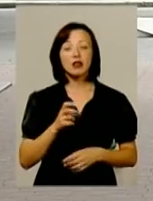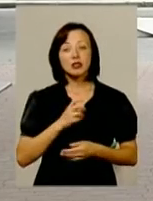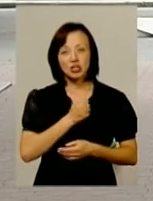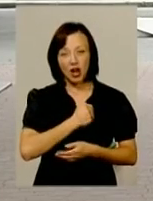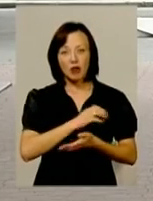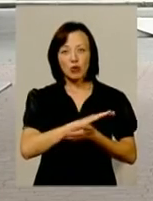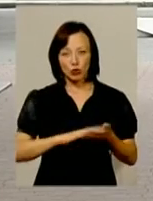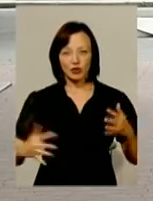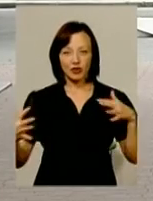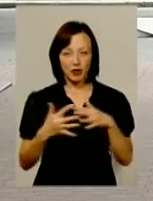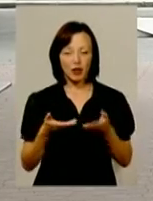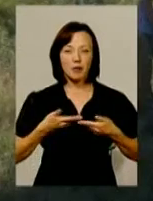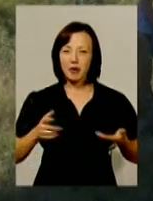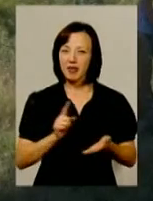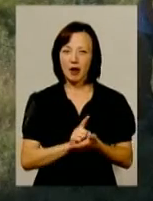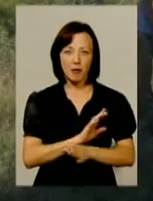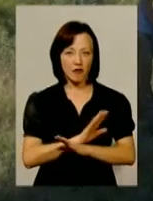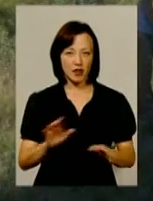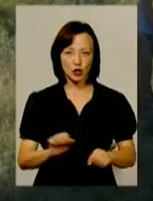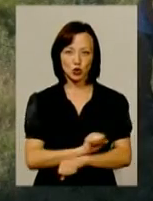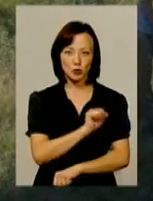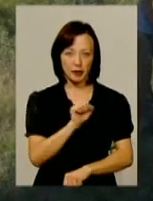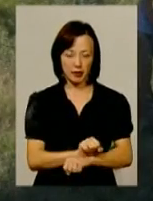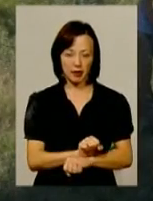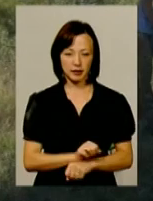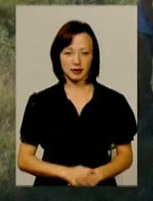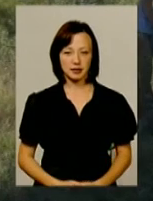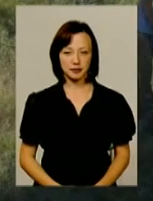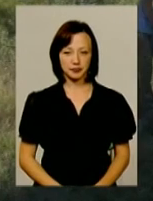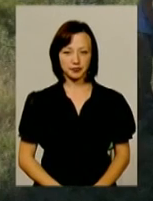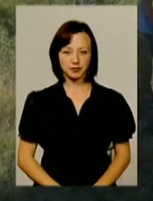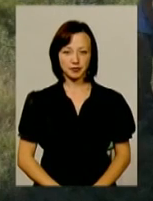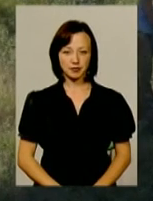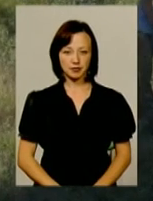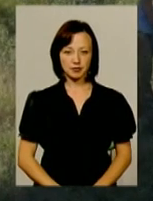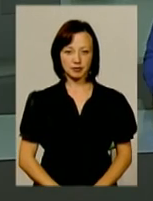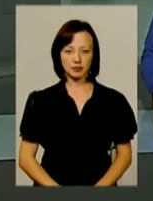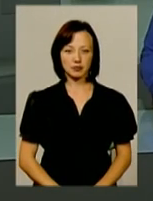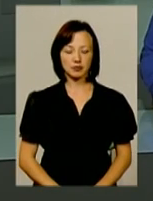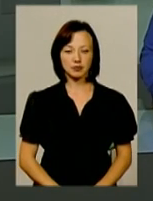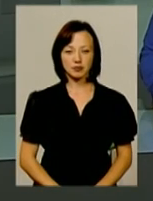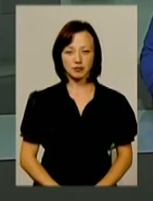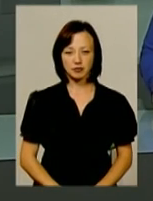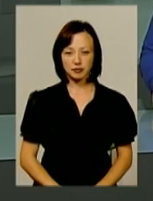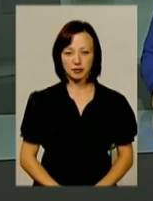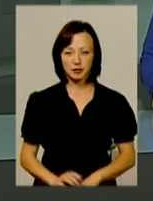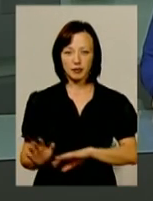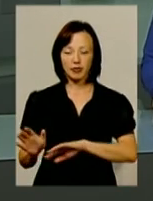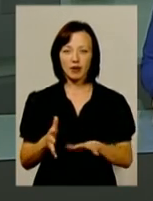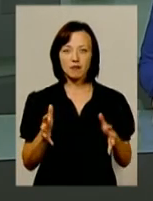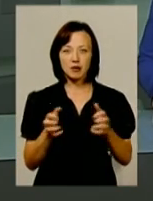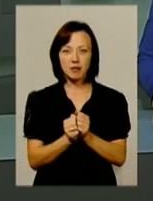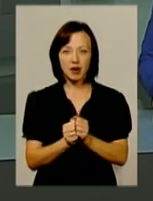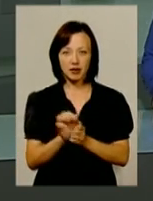продовжується, і ми не повинні зупинятися». Дарина Денисенко, Юрій Чорний для інформаційного випуску. Впіймали на